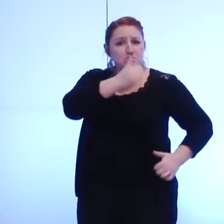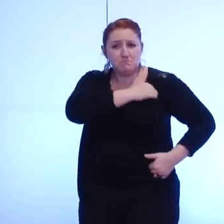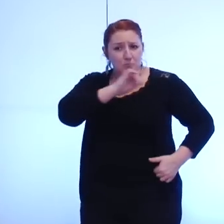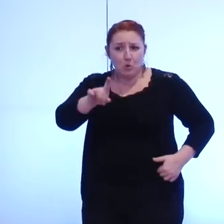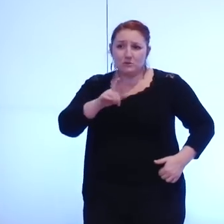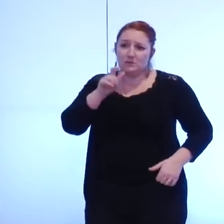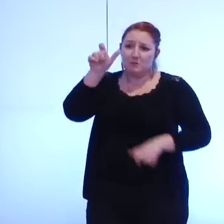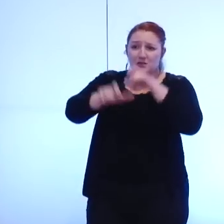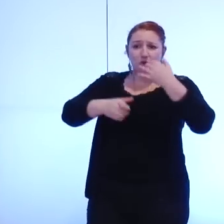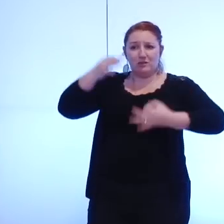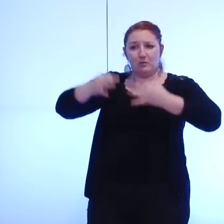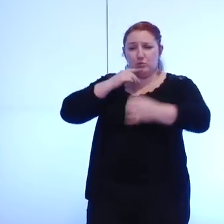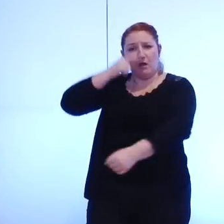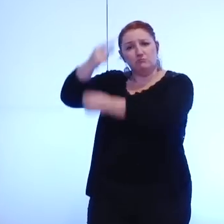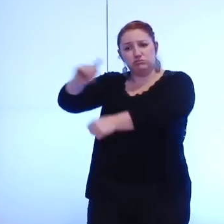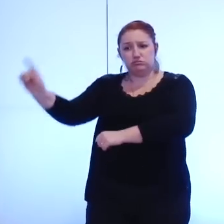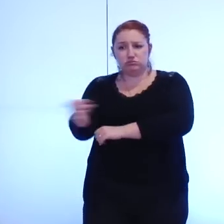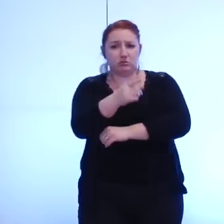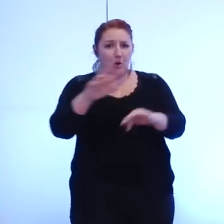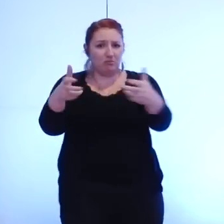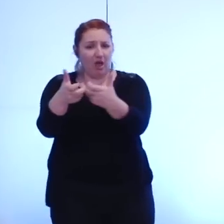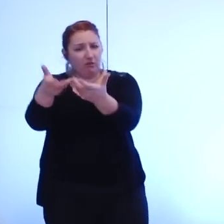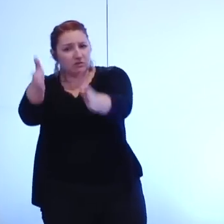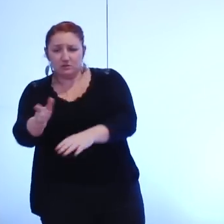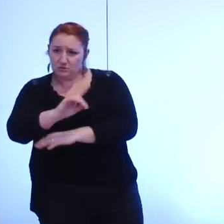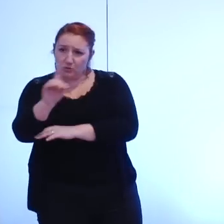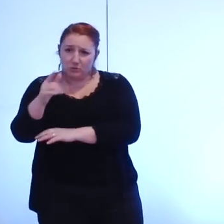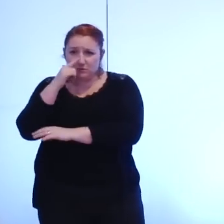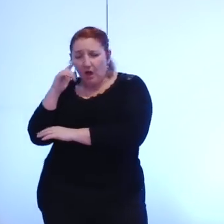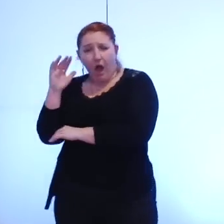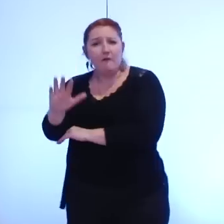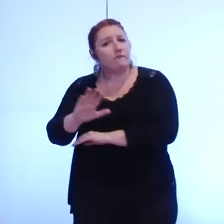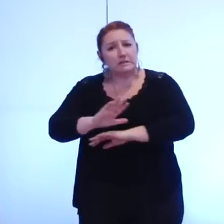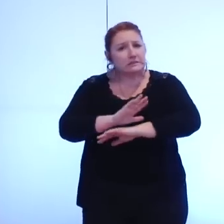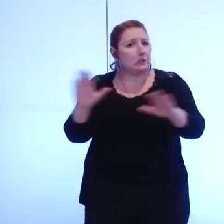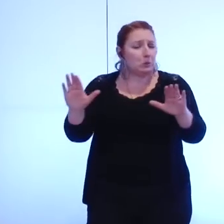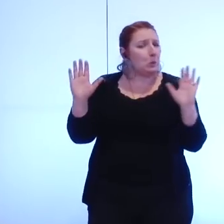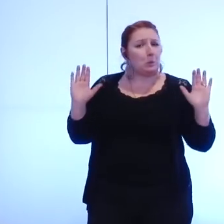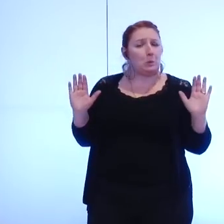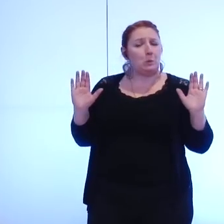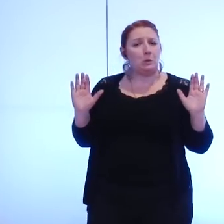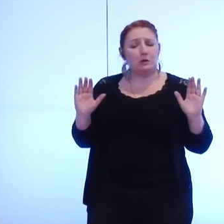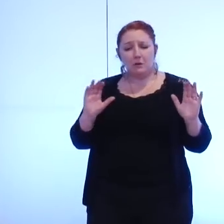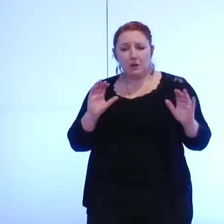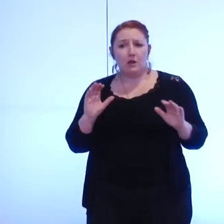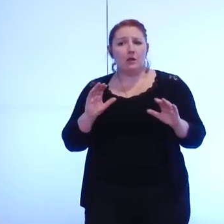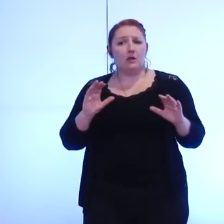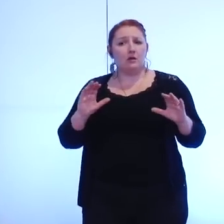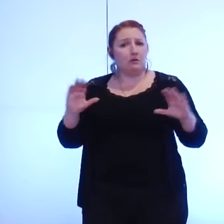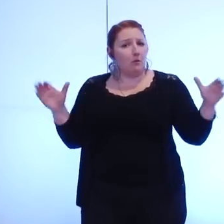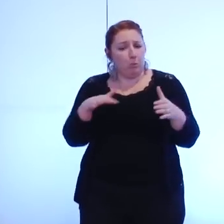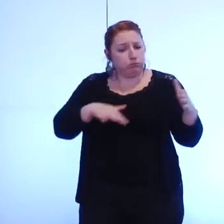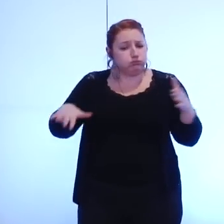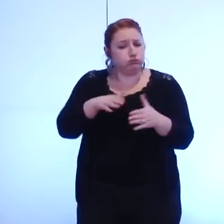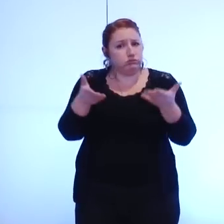qui va fixer les tarifs c'est un simple avis et il sera ensuite libre au parti de décider